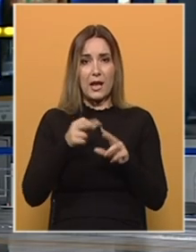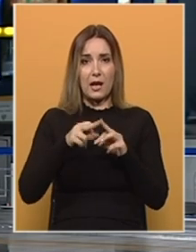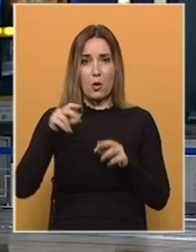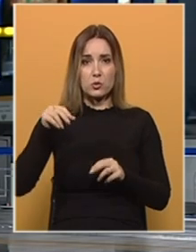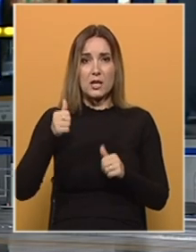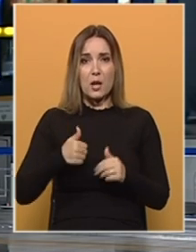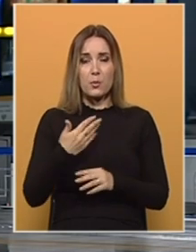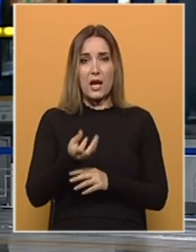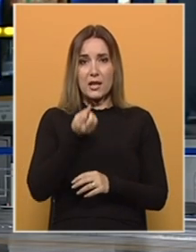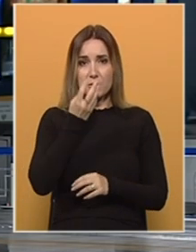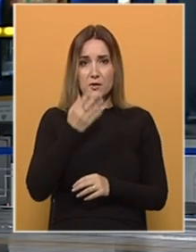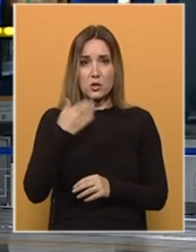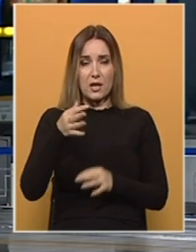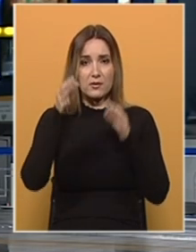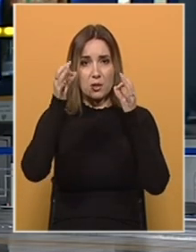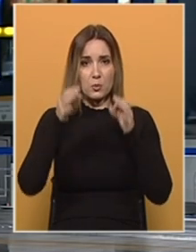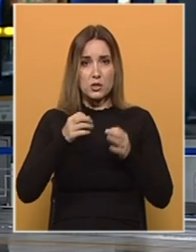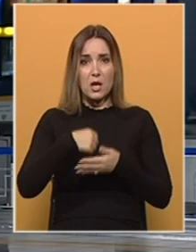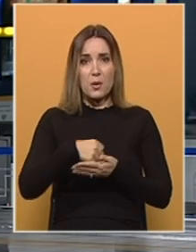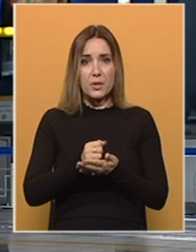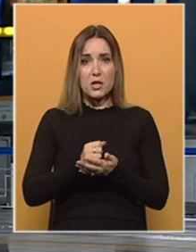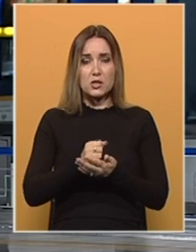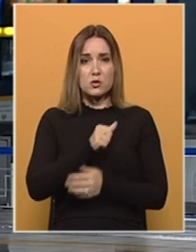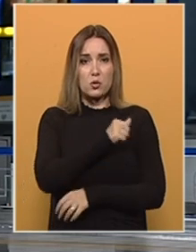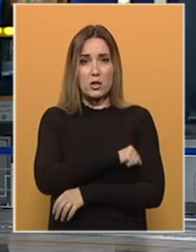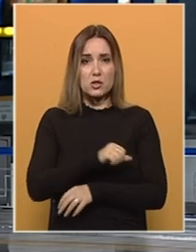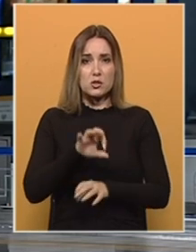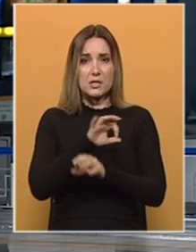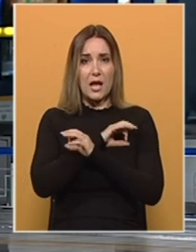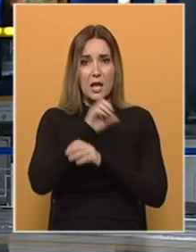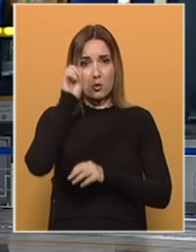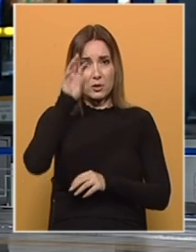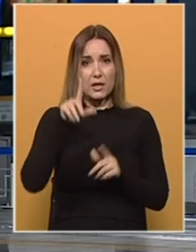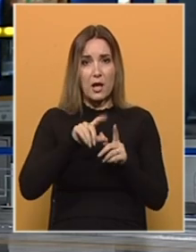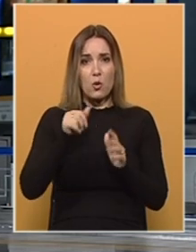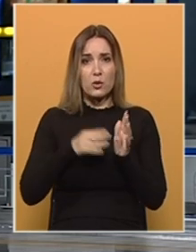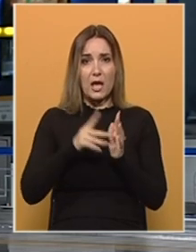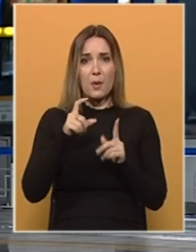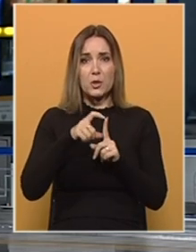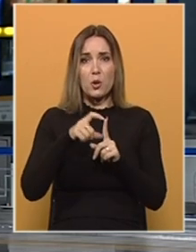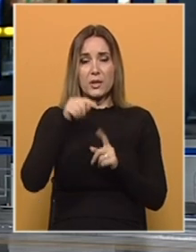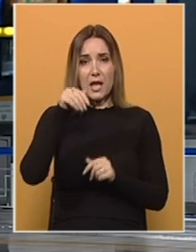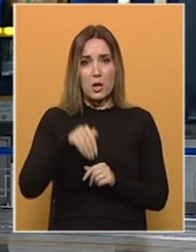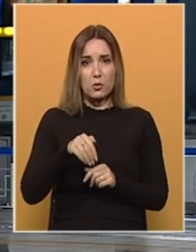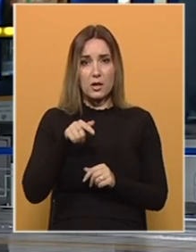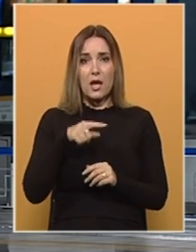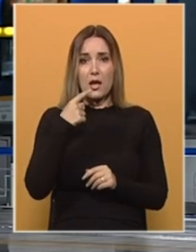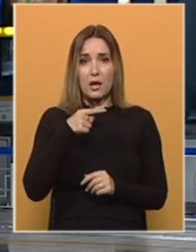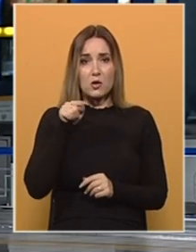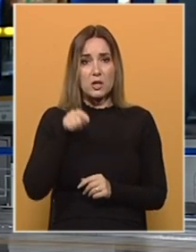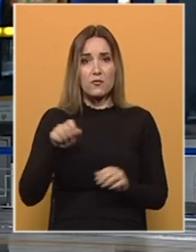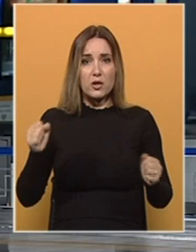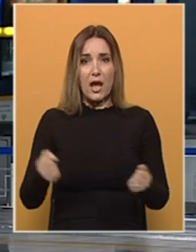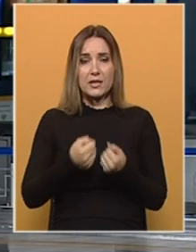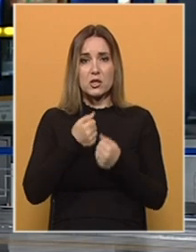danas u polaganjem cijeća i odavanjem počasti, obilježili godišnico stradanje rudara u jami Dobrnja, Jug. O sindikatu navode da je